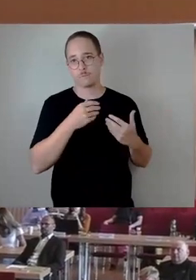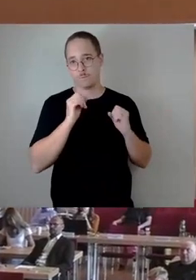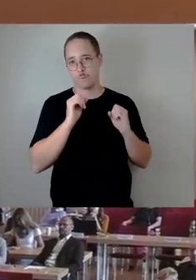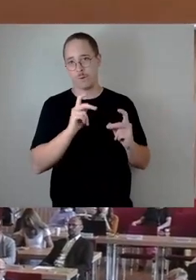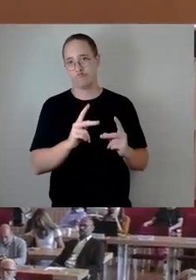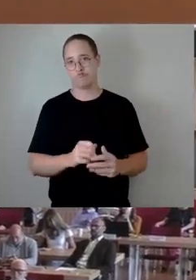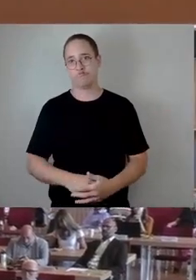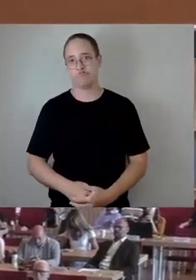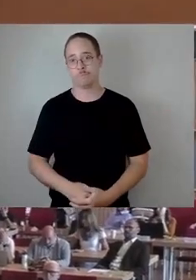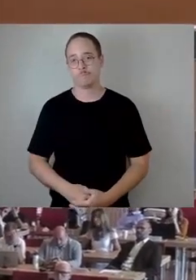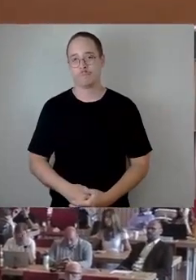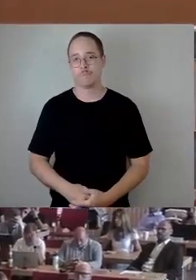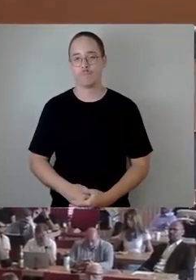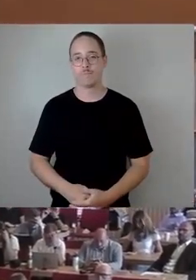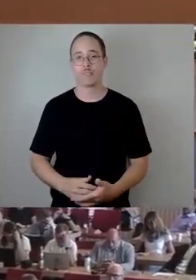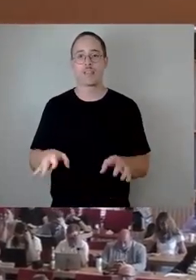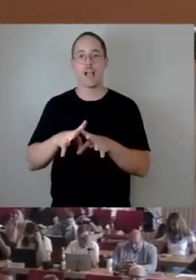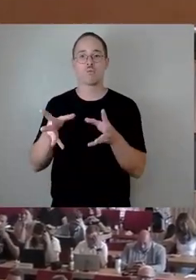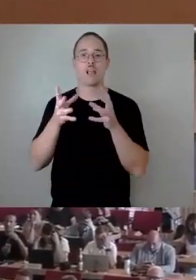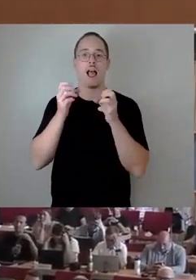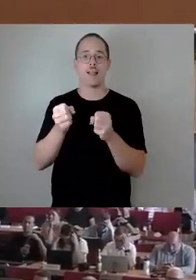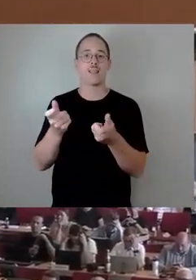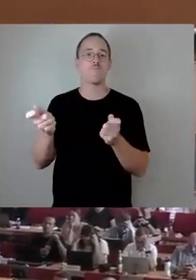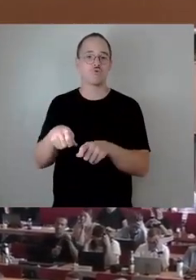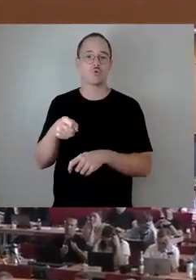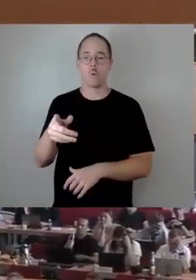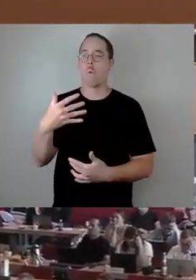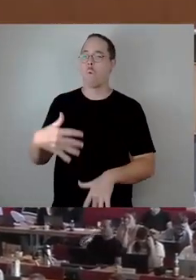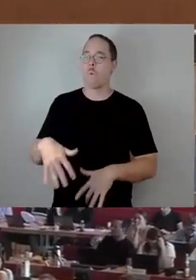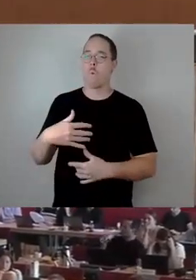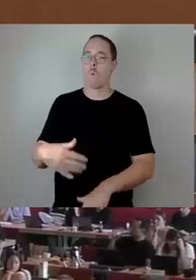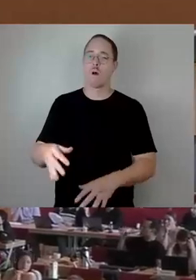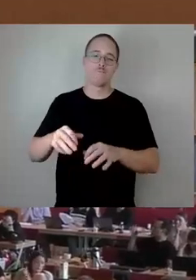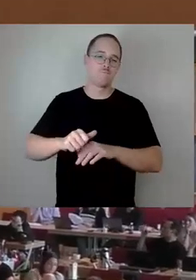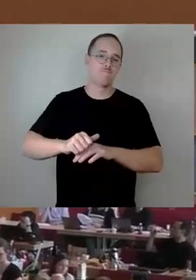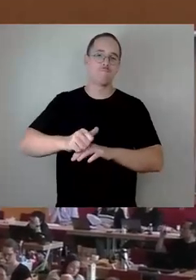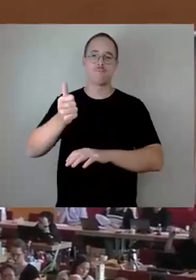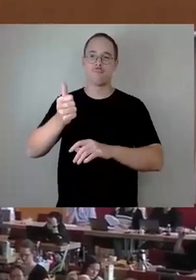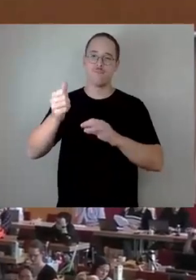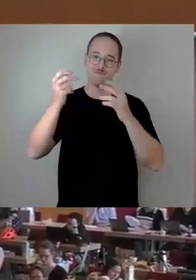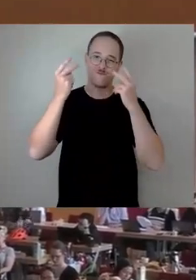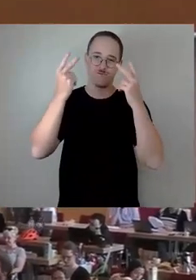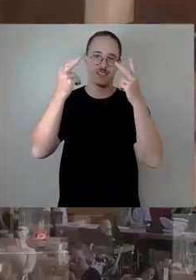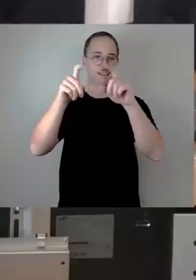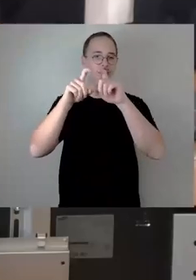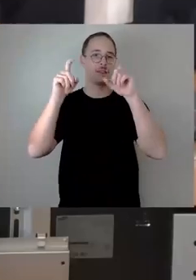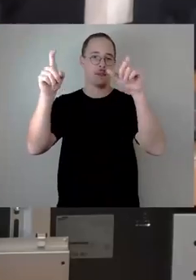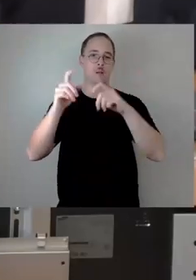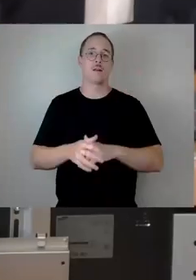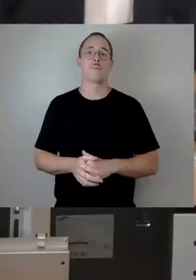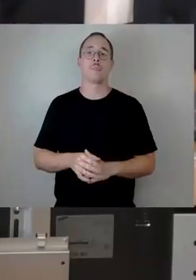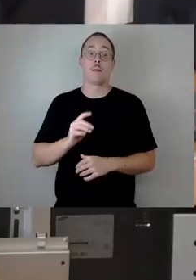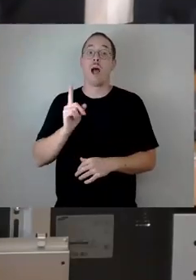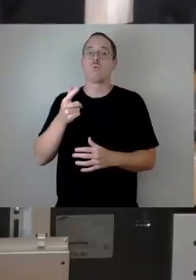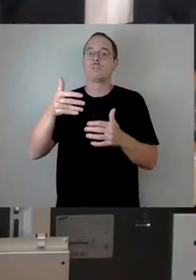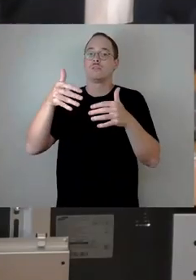die Königsdisziplin des Rates ist, so gibt es doch zahlreiche weitere Handlungsfelder, die einen Schwerpunkt für ihre